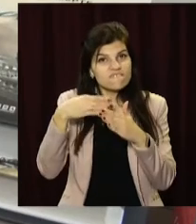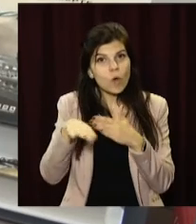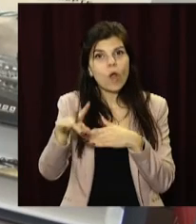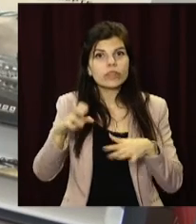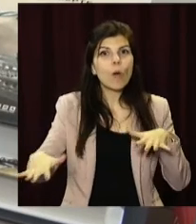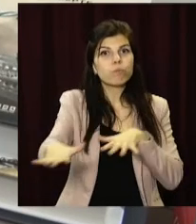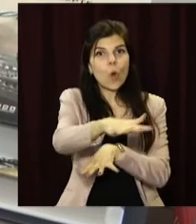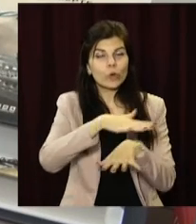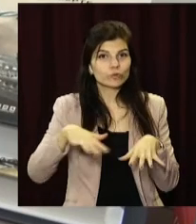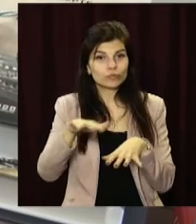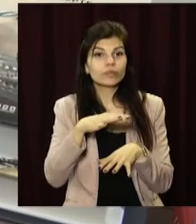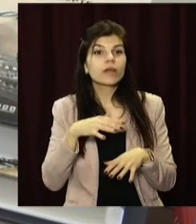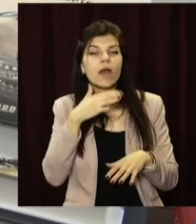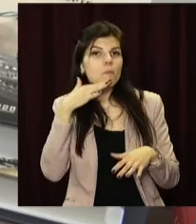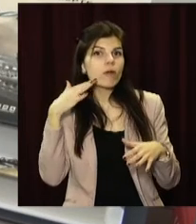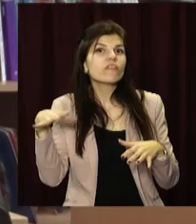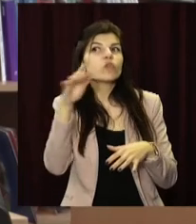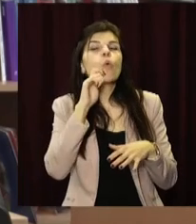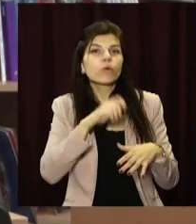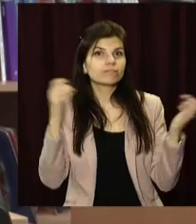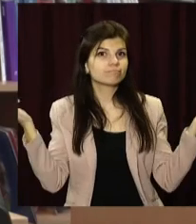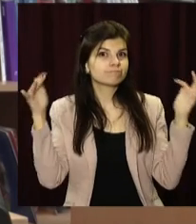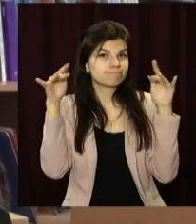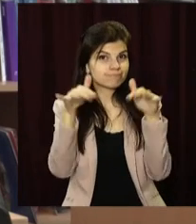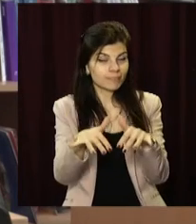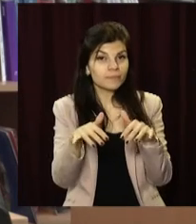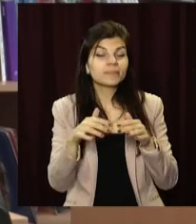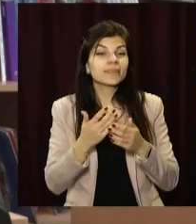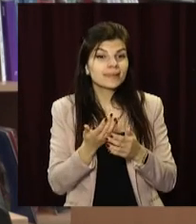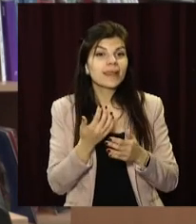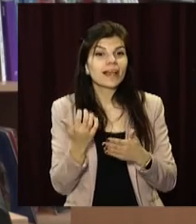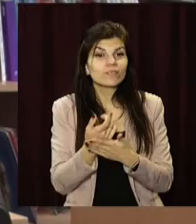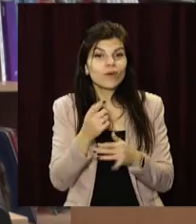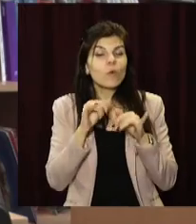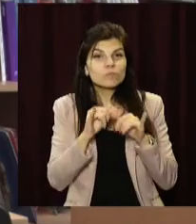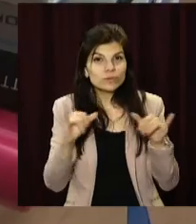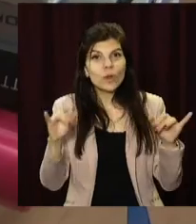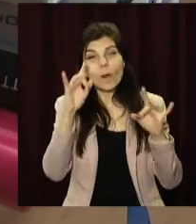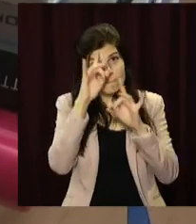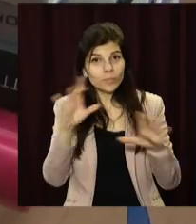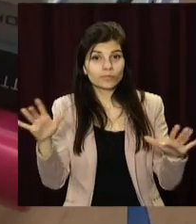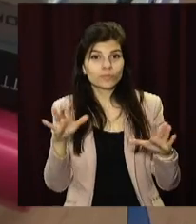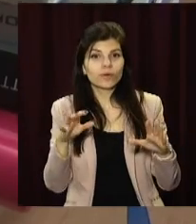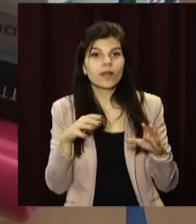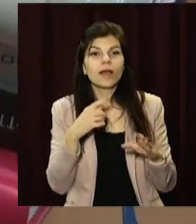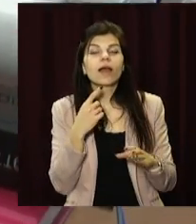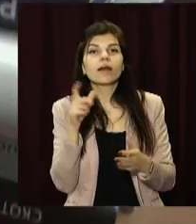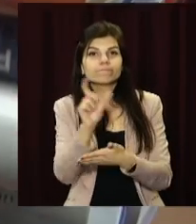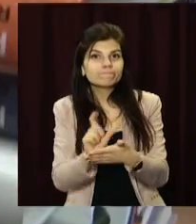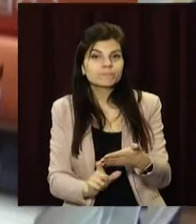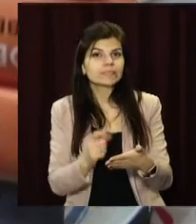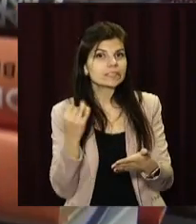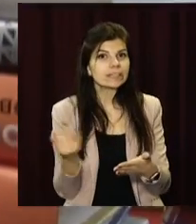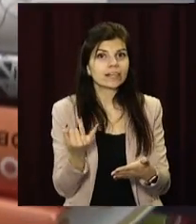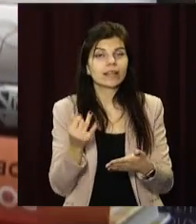Прочитати свої твори з'їжджалися митці з усієї України. Наразі ж мають можливість поширювати та популяризувати власні поетичні збірки.